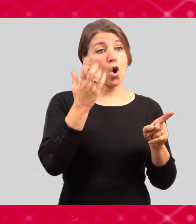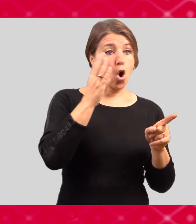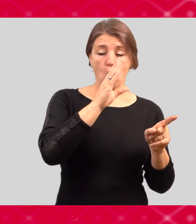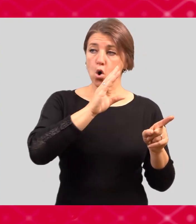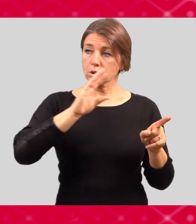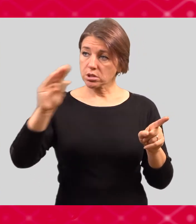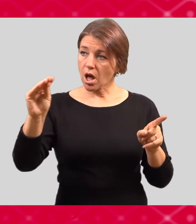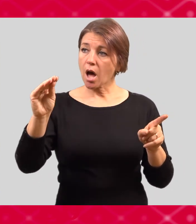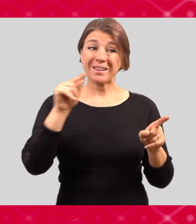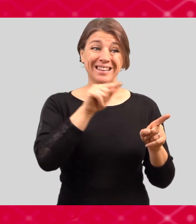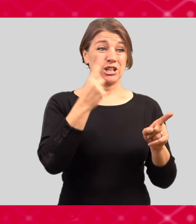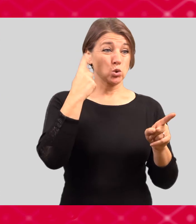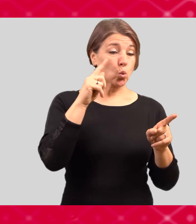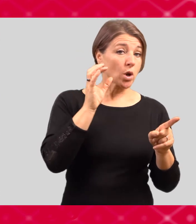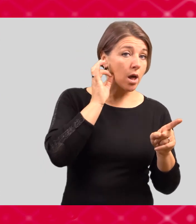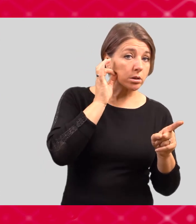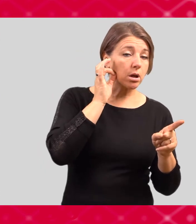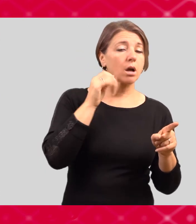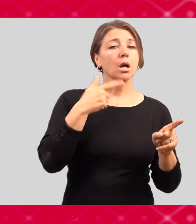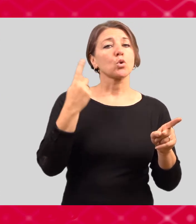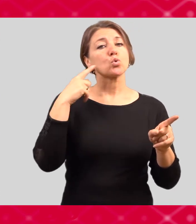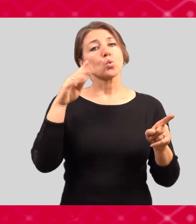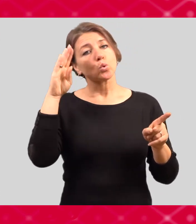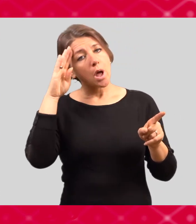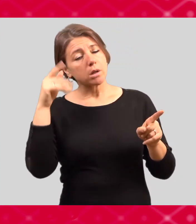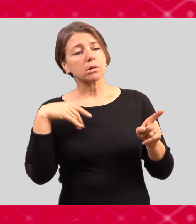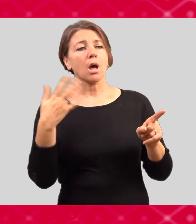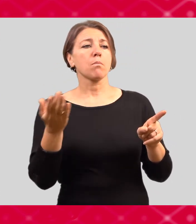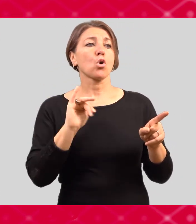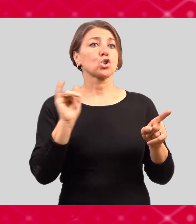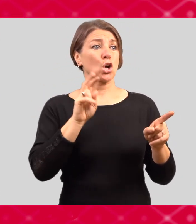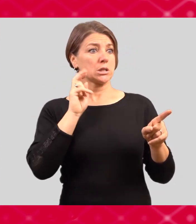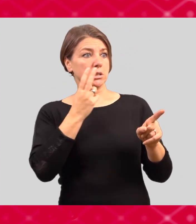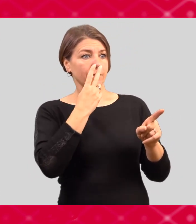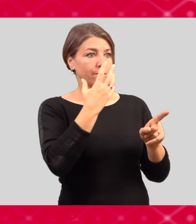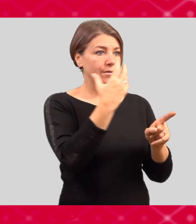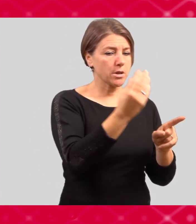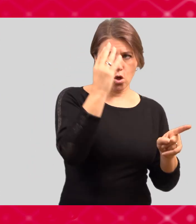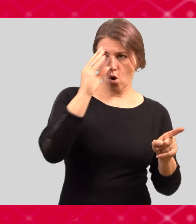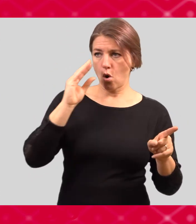pomstit a přijde nějaké anonimní oznámení, tak i jak s tímto oznámením naložit.